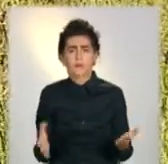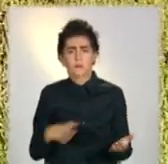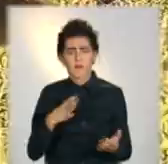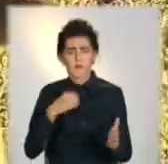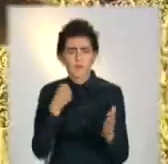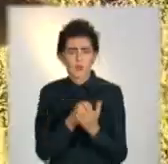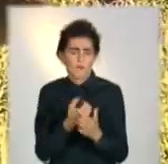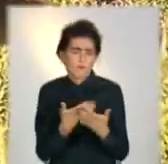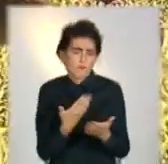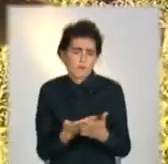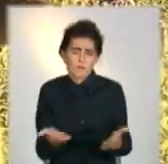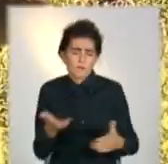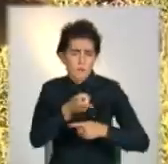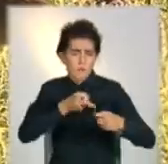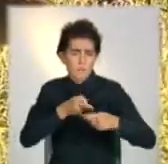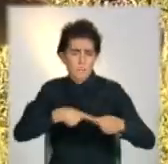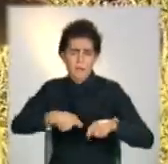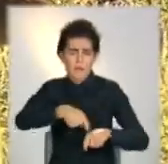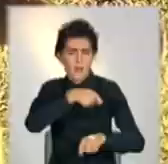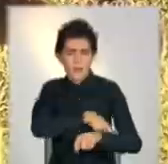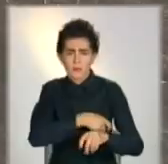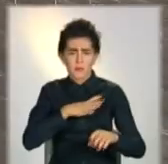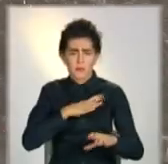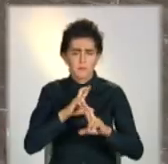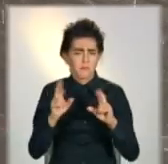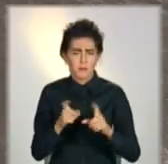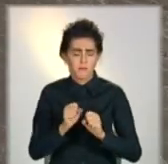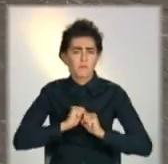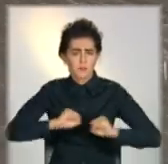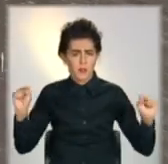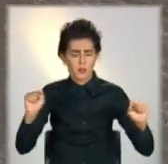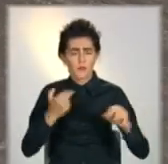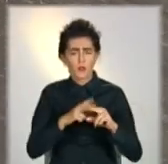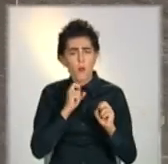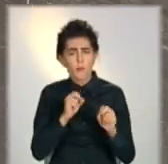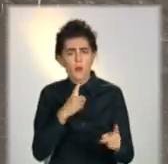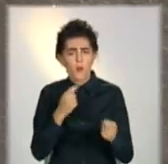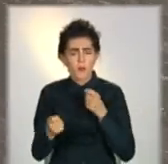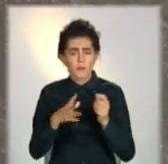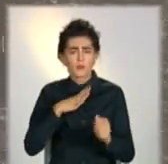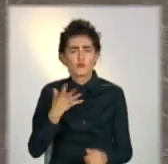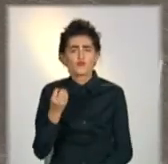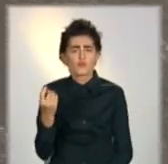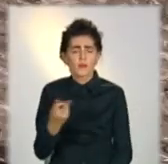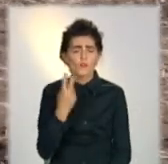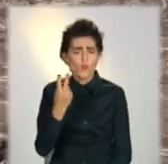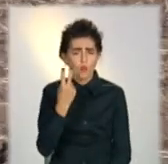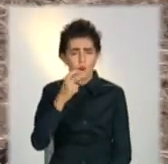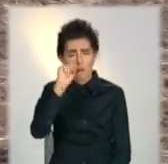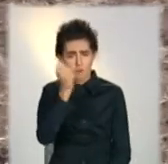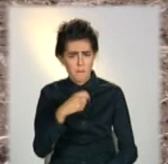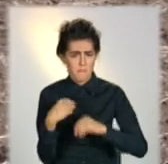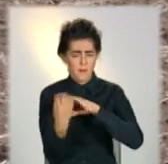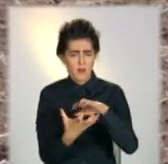полуметра. Вона, по-моєму, без запалу. Вибухонебезпечні предмети були в землі з часів Другої світової війни.